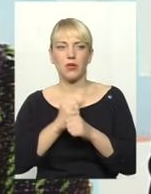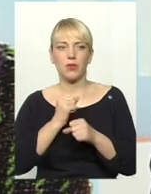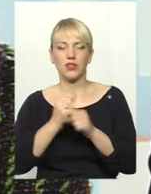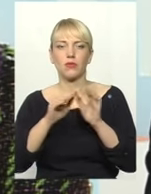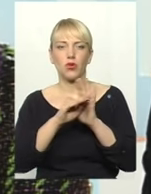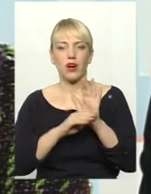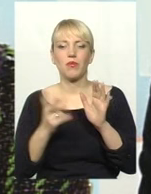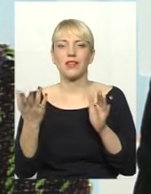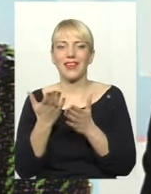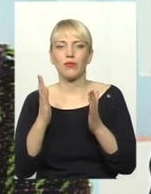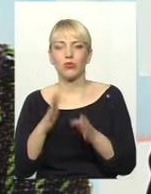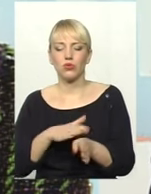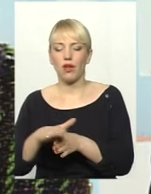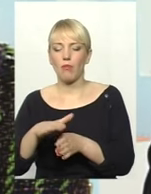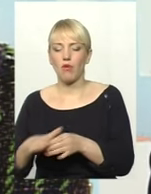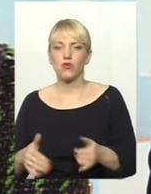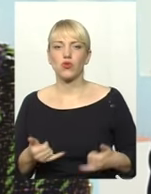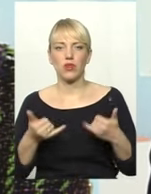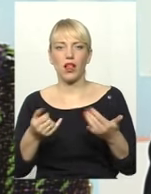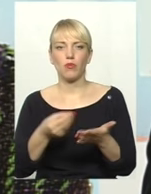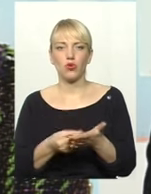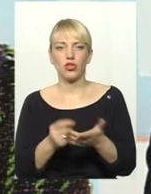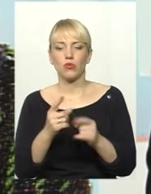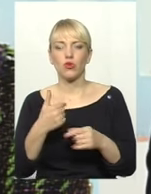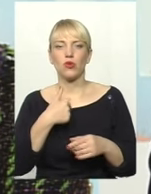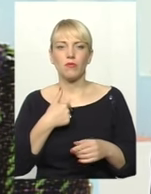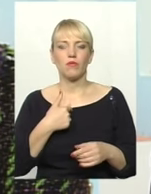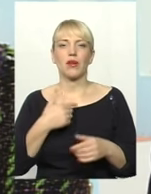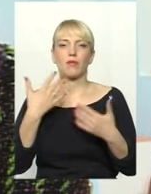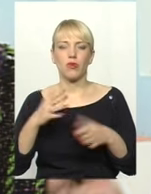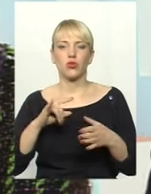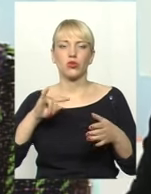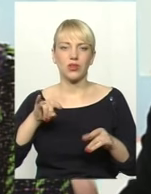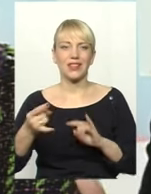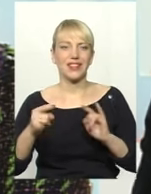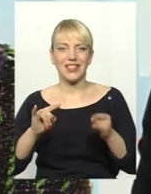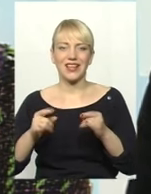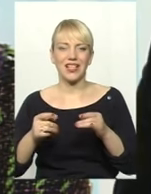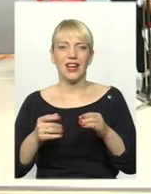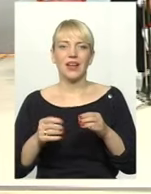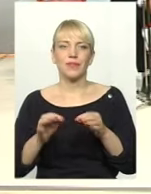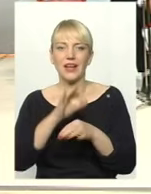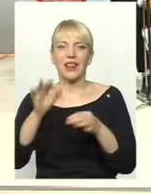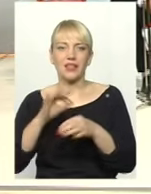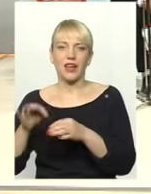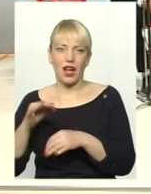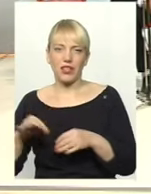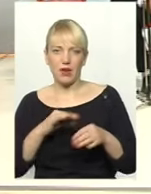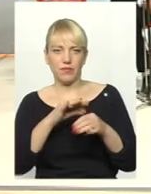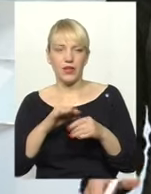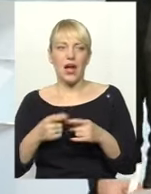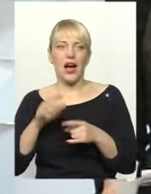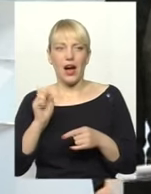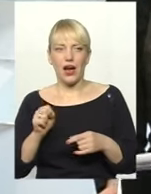наповнюючими для бюджету. Тому що ми сьогодні латаємо дири. Тобто ми закриваємо гарячі питання, які нам потрібні. Я